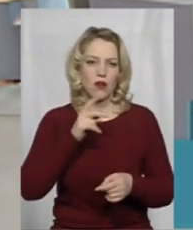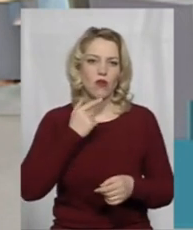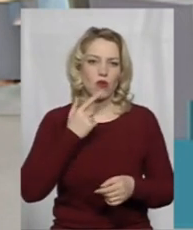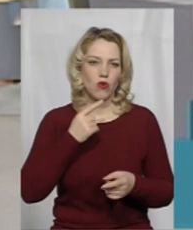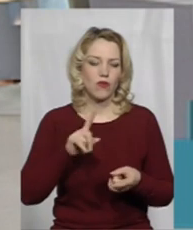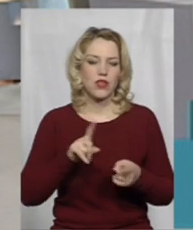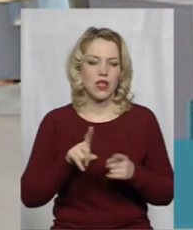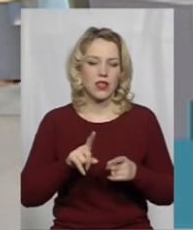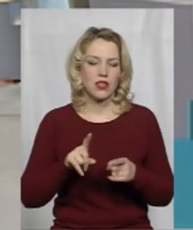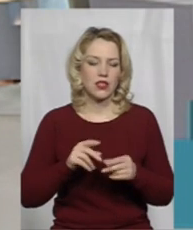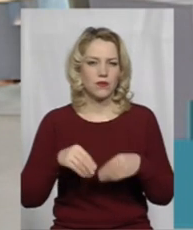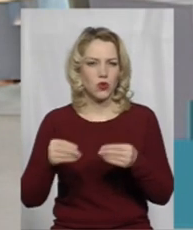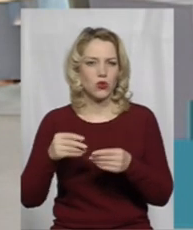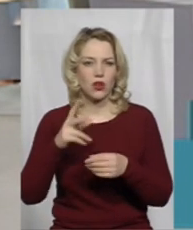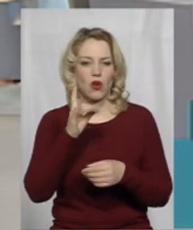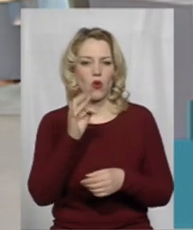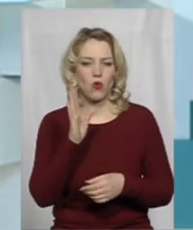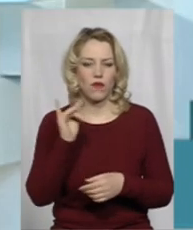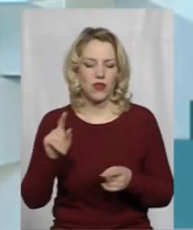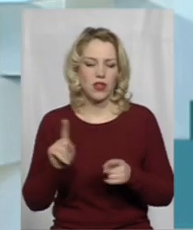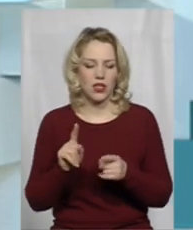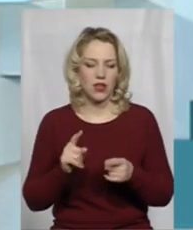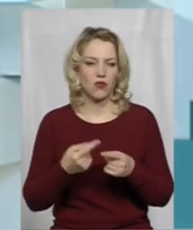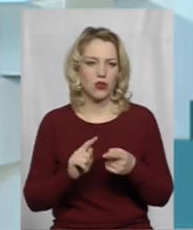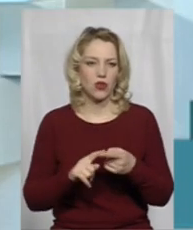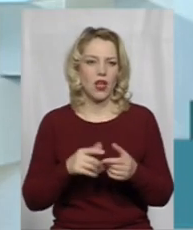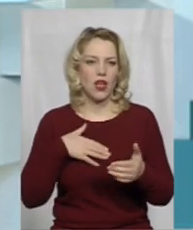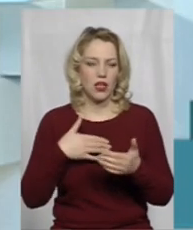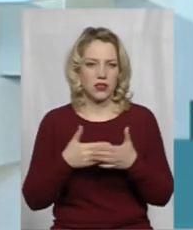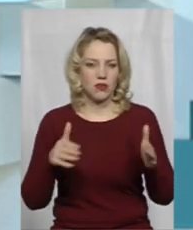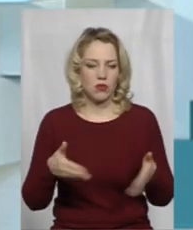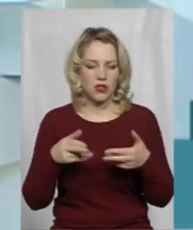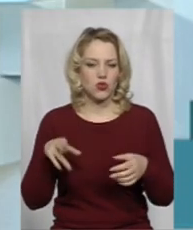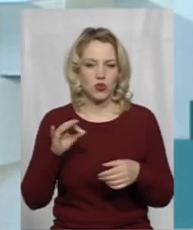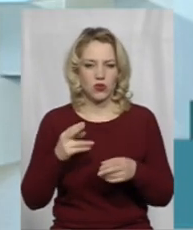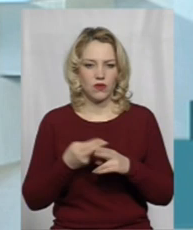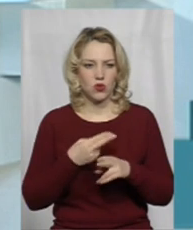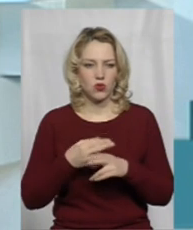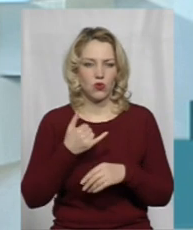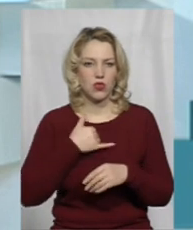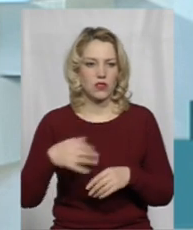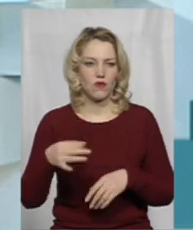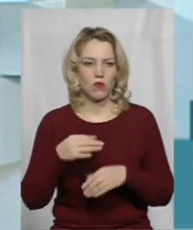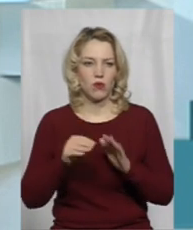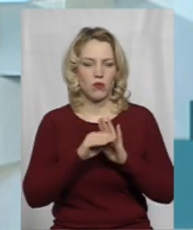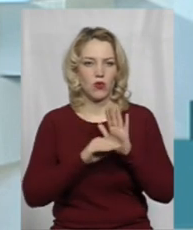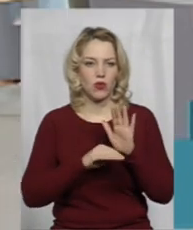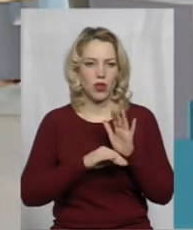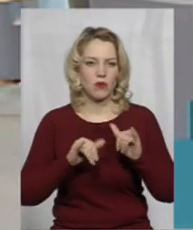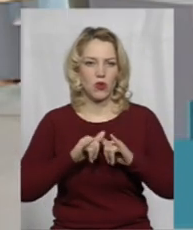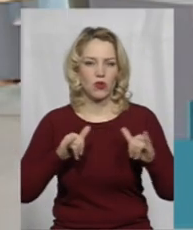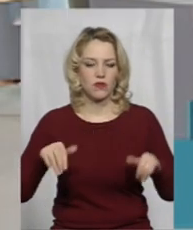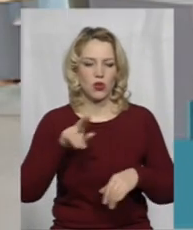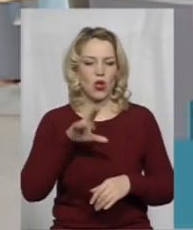комітетом і медицини, але ми також активно підняли питання стосовно відсутності в нас в області програми розвитку